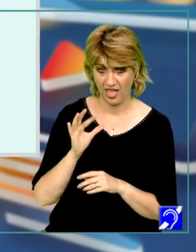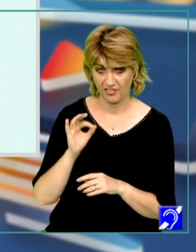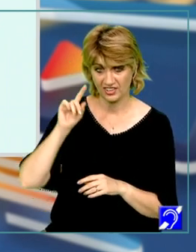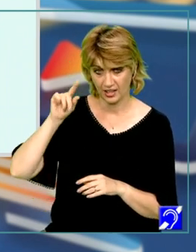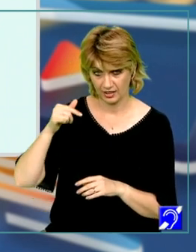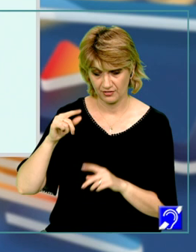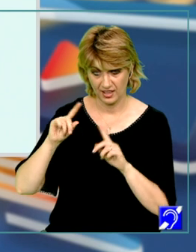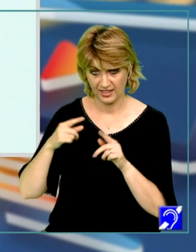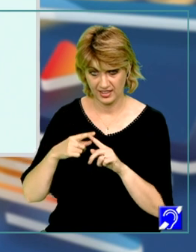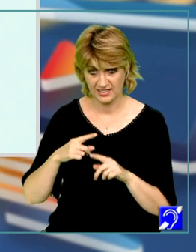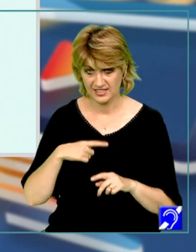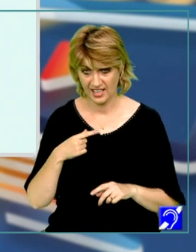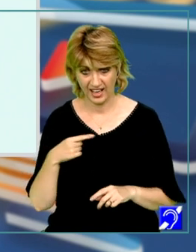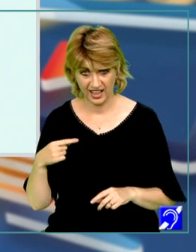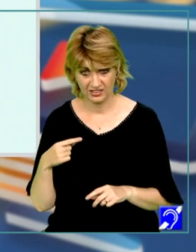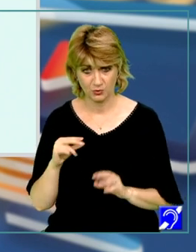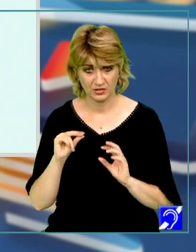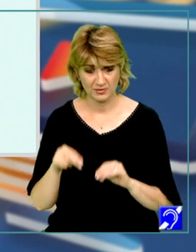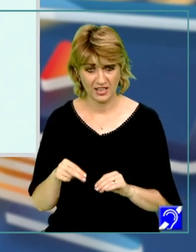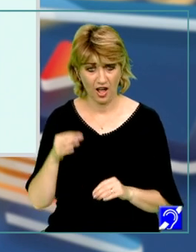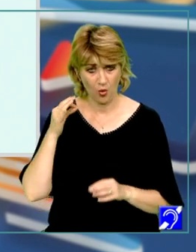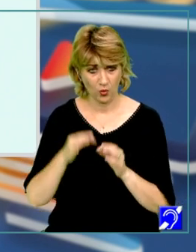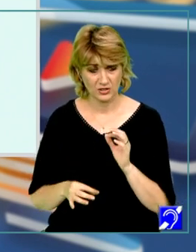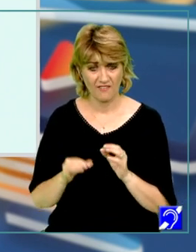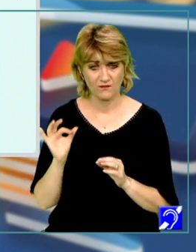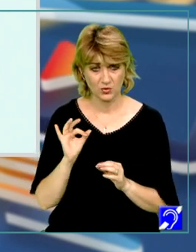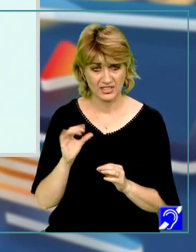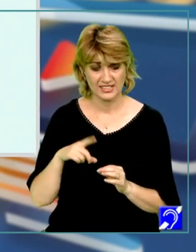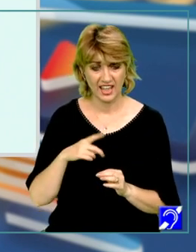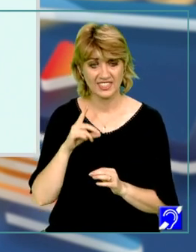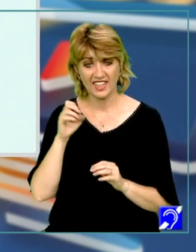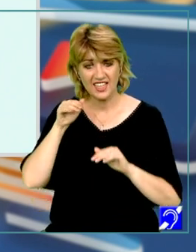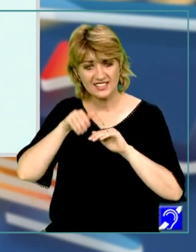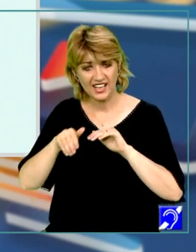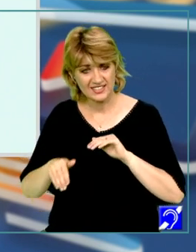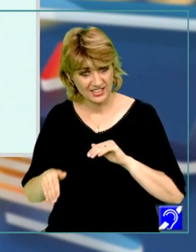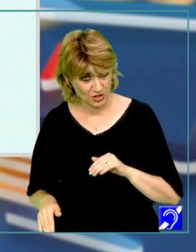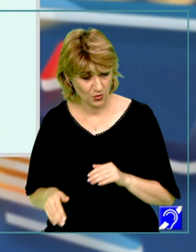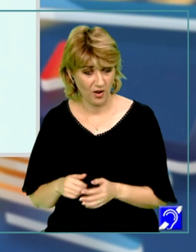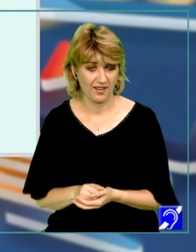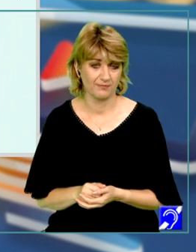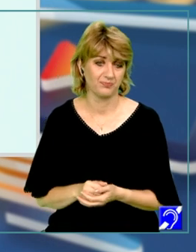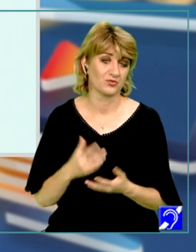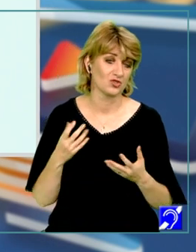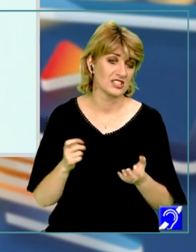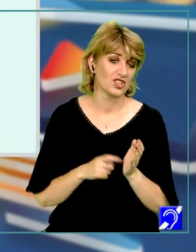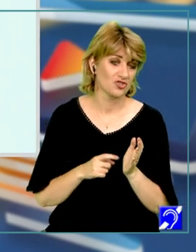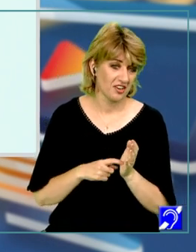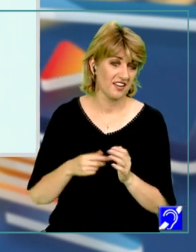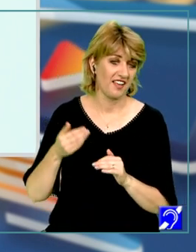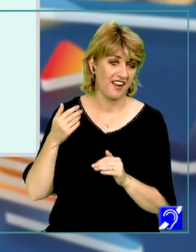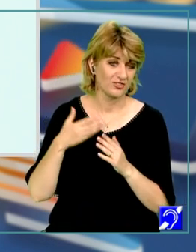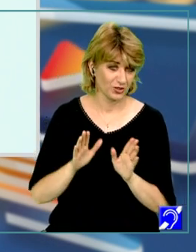fiind negativă, putem să ajungem la concluzia că funcția este descrescătoare, ceea ce se cerea în